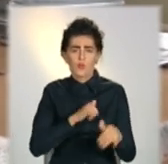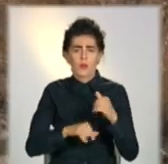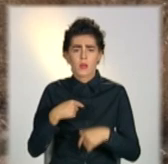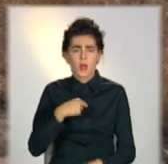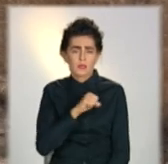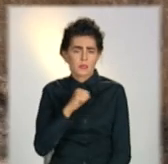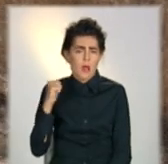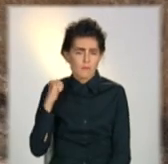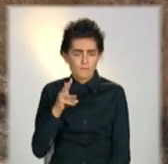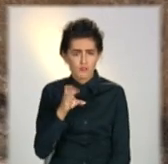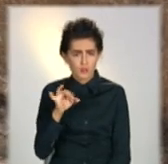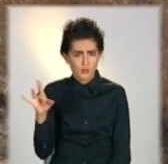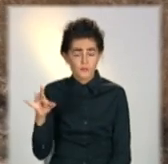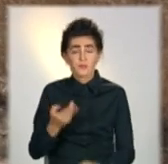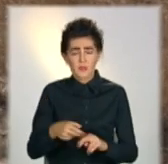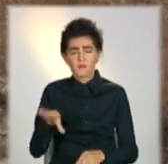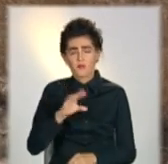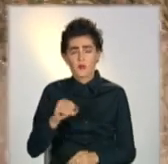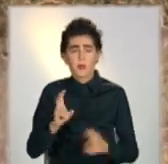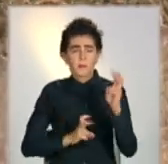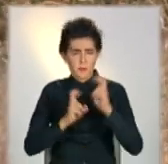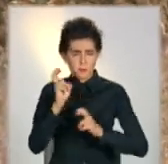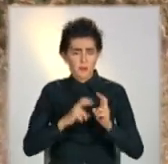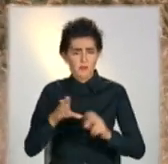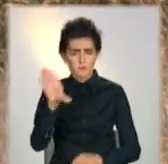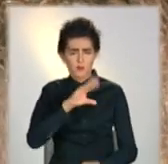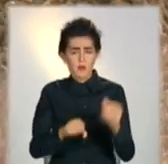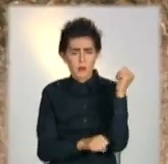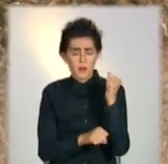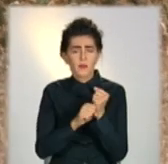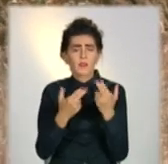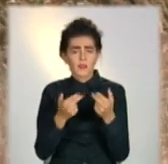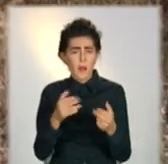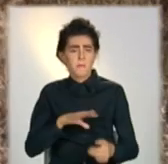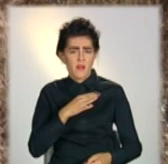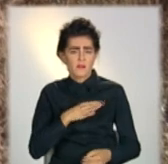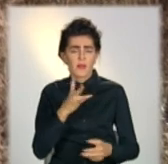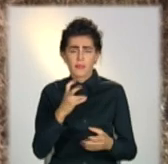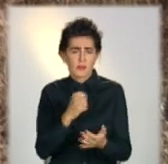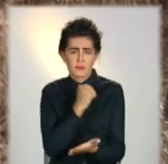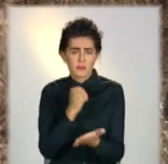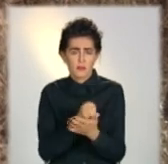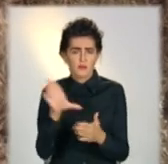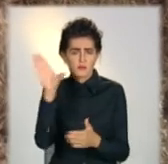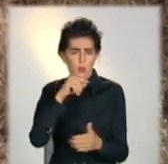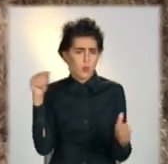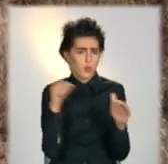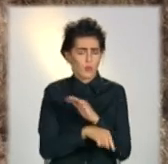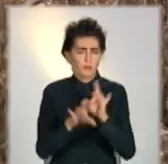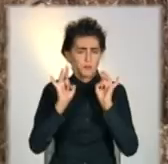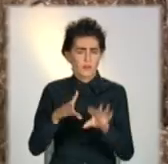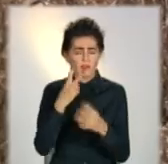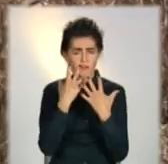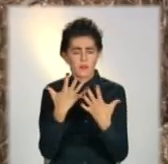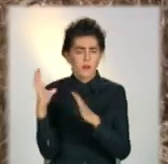Утім, працівників підприємства можна зустріти на нелегальному звалищі. Побачивши камеру, вони залишають територію